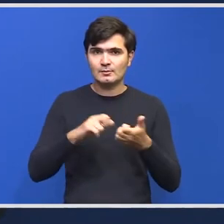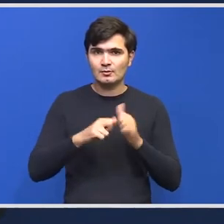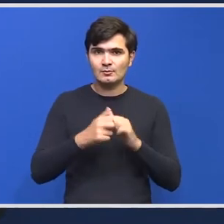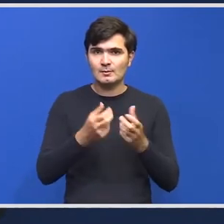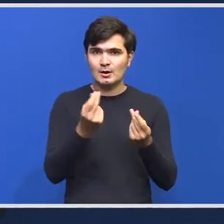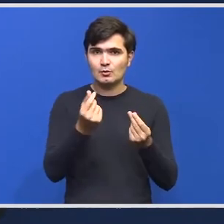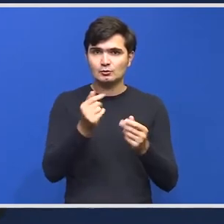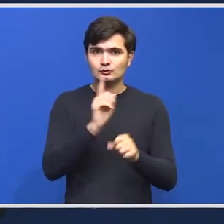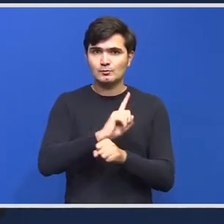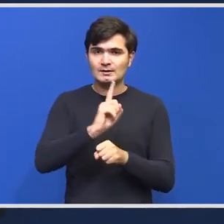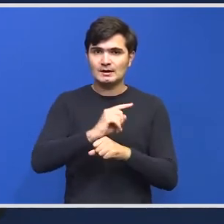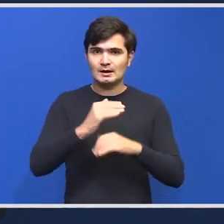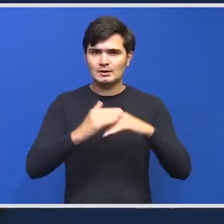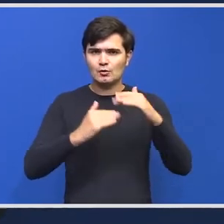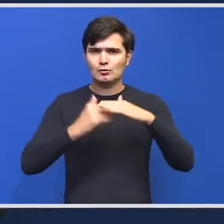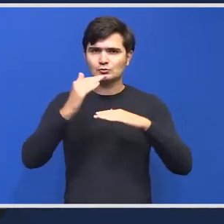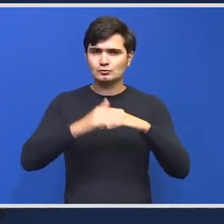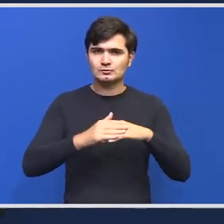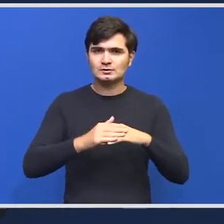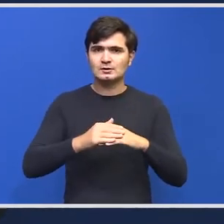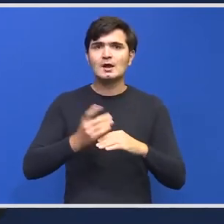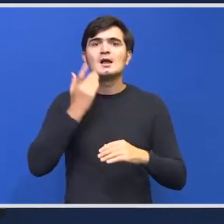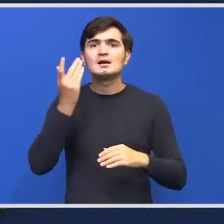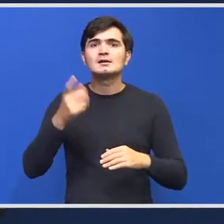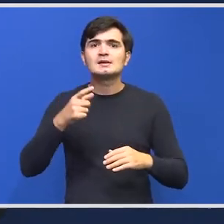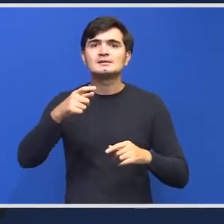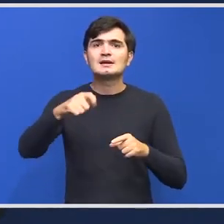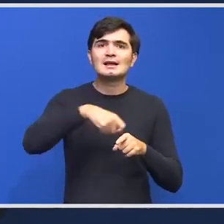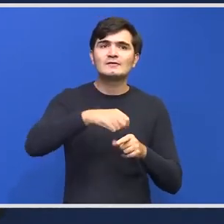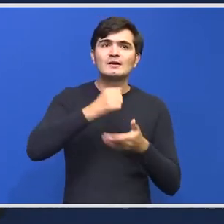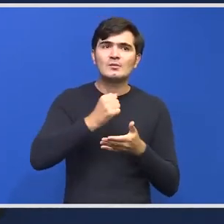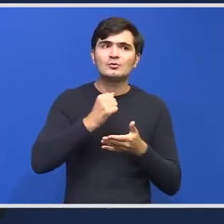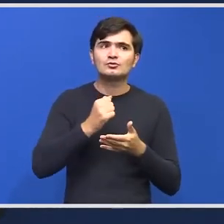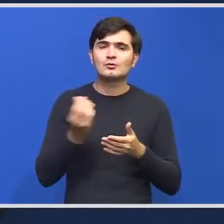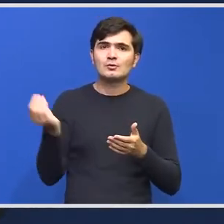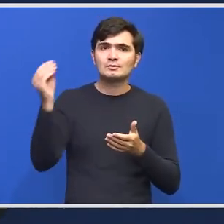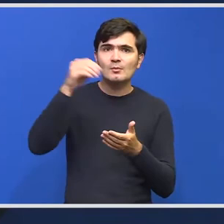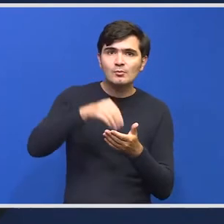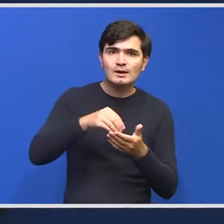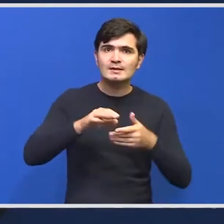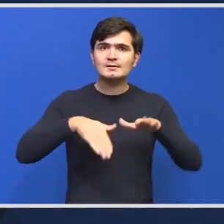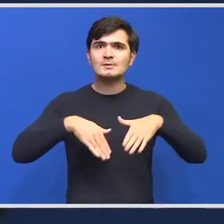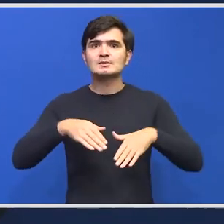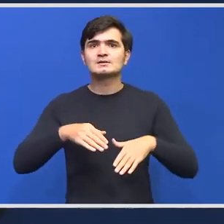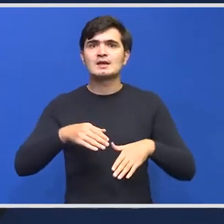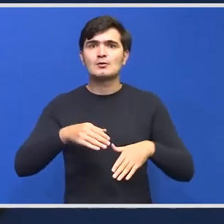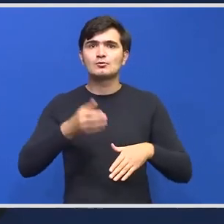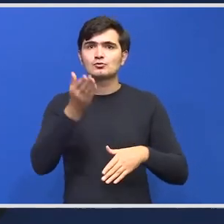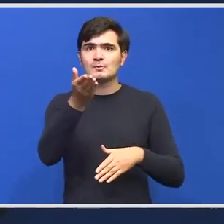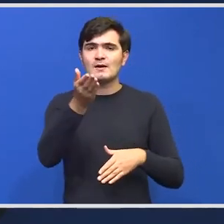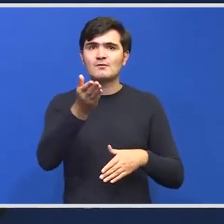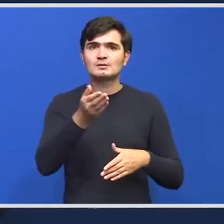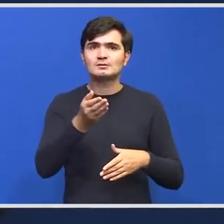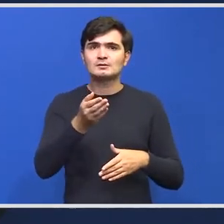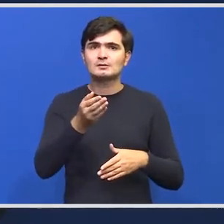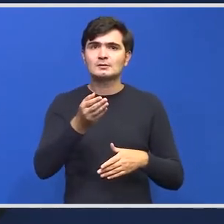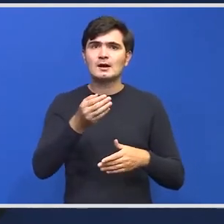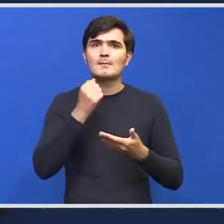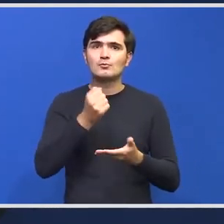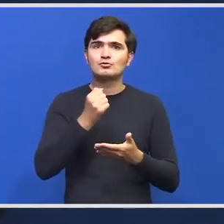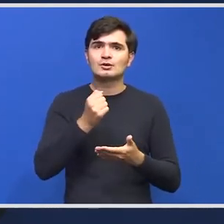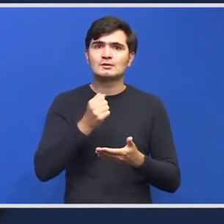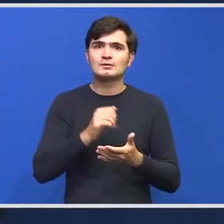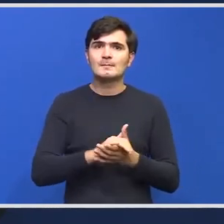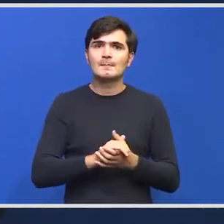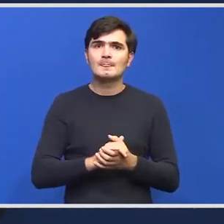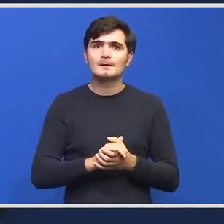materialelor de construcții la rectificare va fi cuprins în ministerul bugetului suma necesară pentru